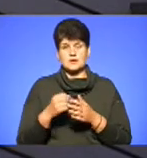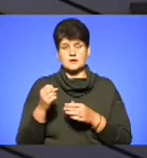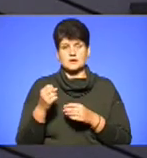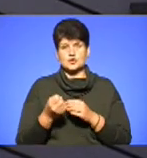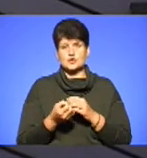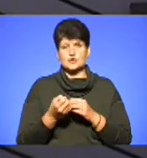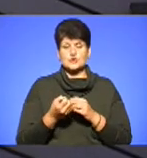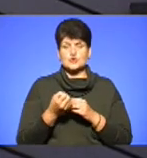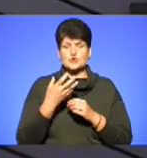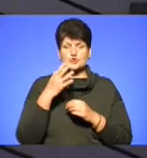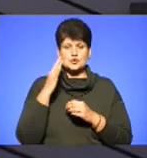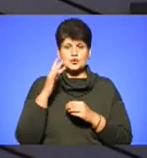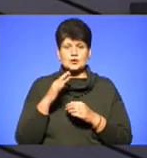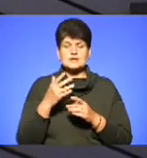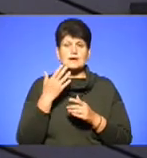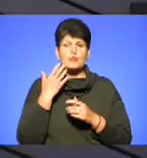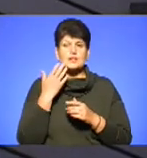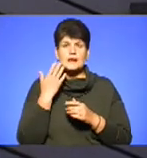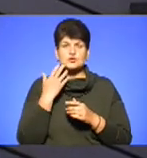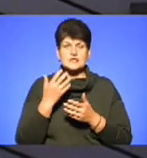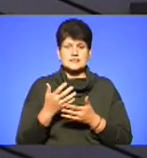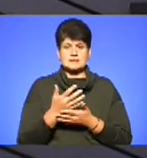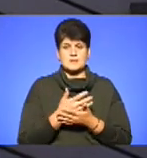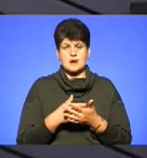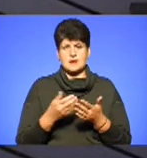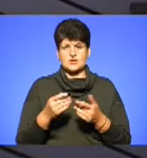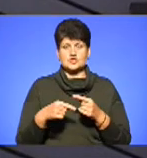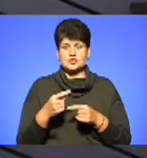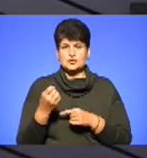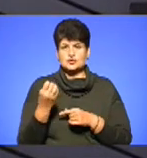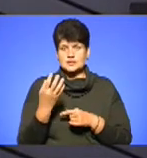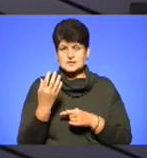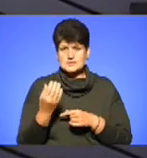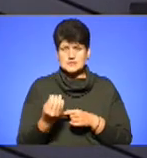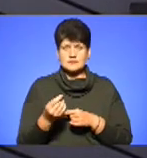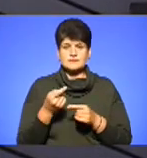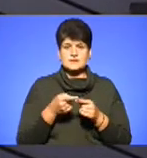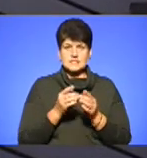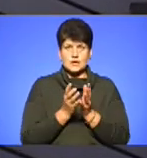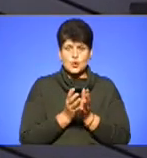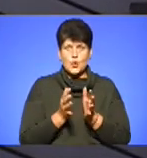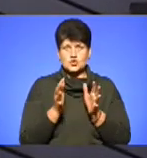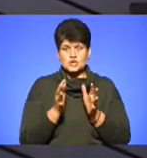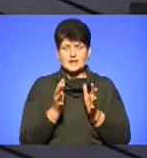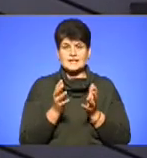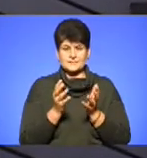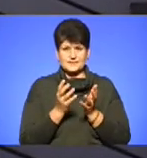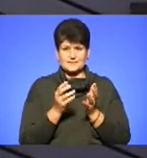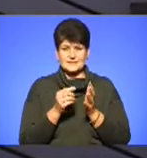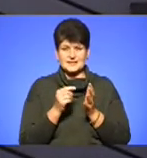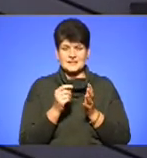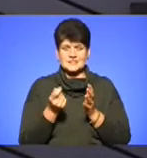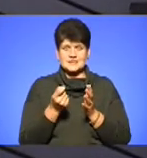висушене, тоді полегшує збирання ворожаю на цьому. І через 14 днів в самих цих кошиках, в зірні, там залишку